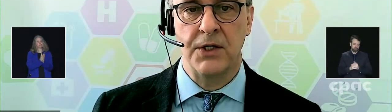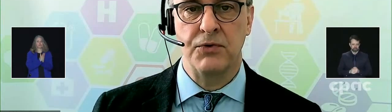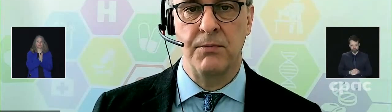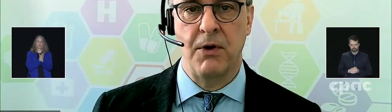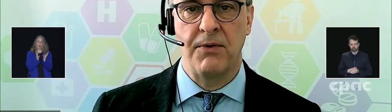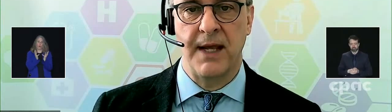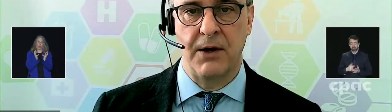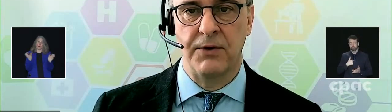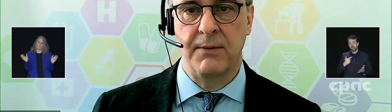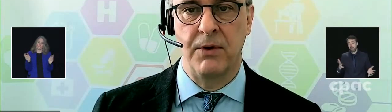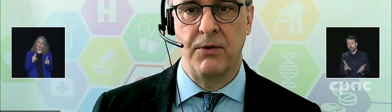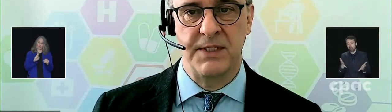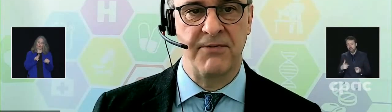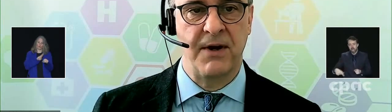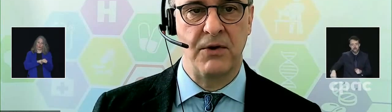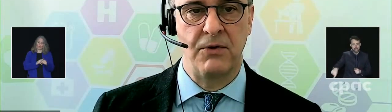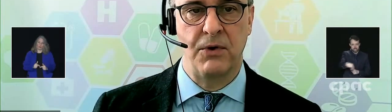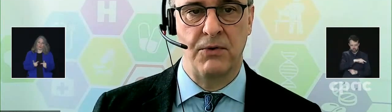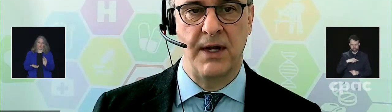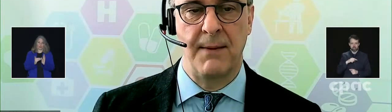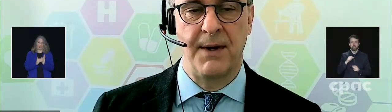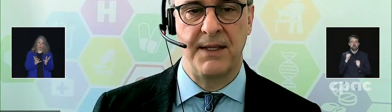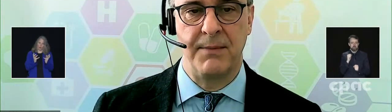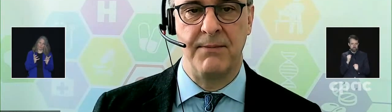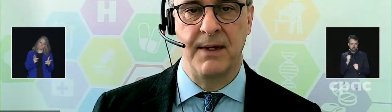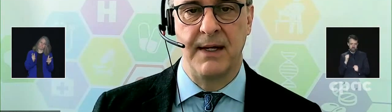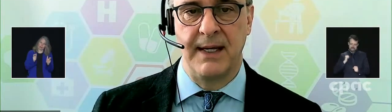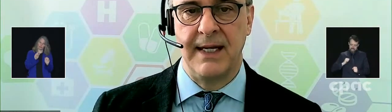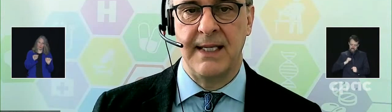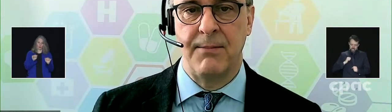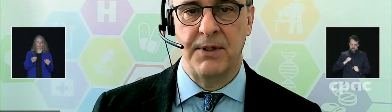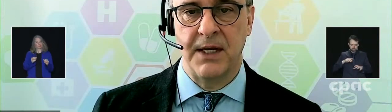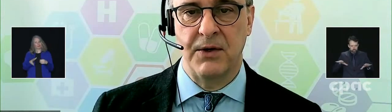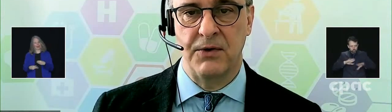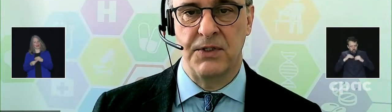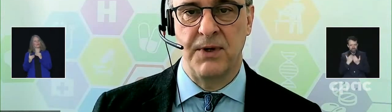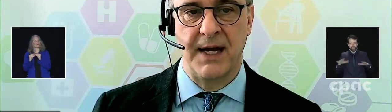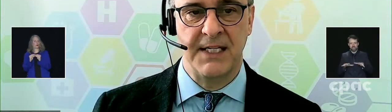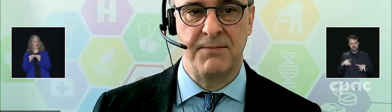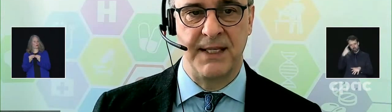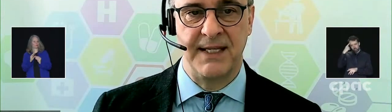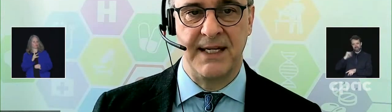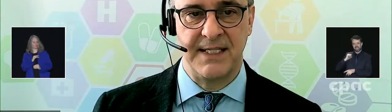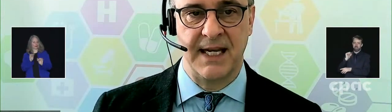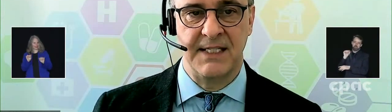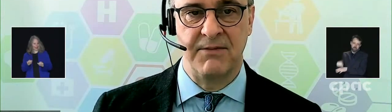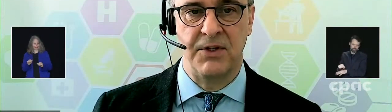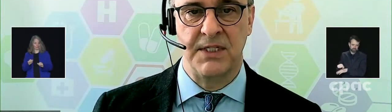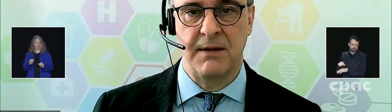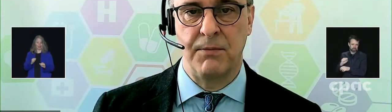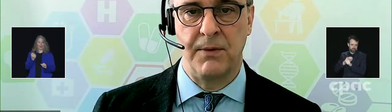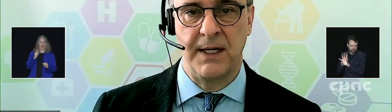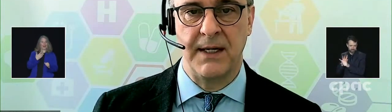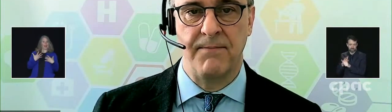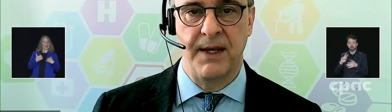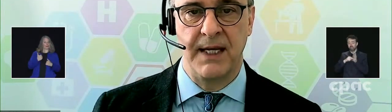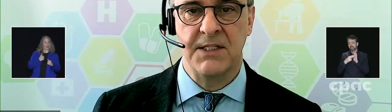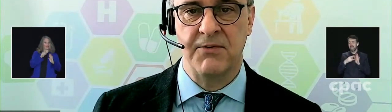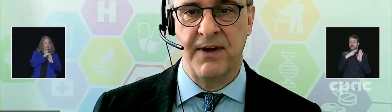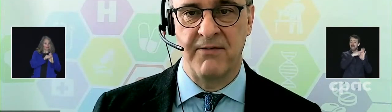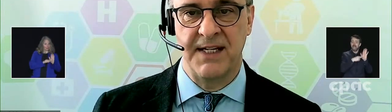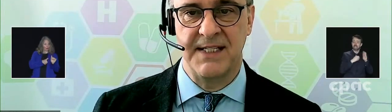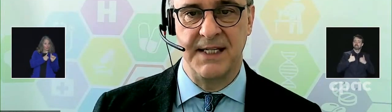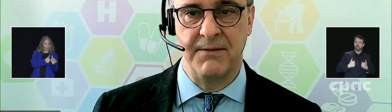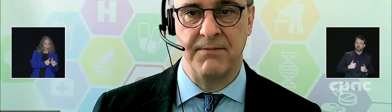J'encourage tout le monde à contribuer aux efforts de lutte contre la pandémie. Il est important de continuer à respecter les directives de santé publique